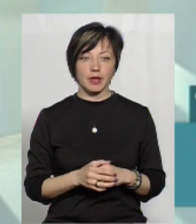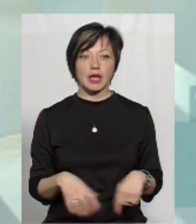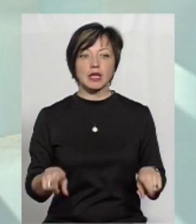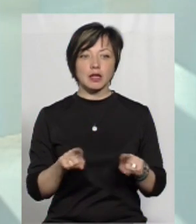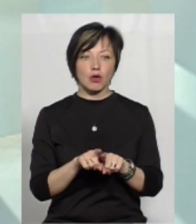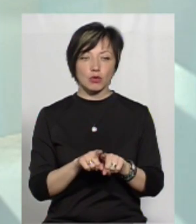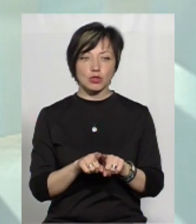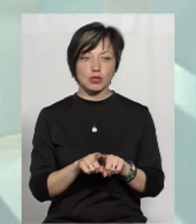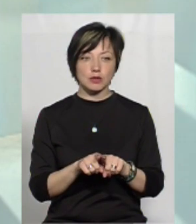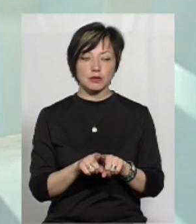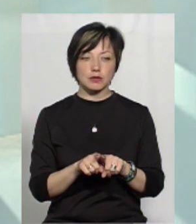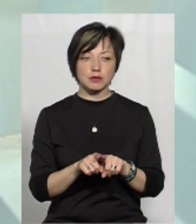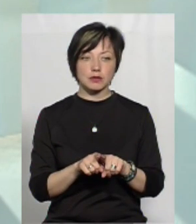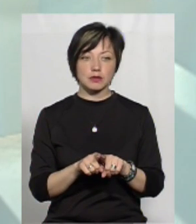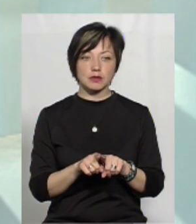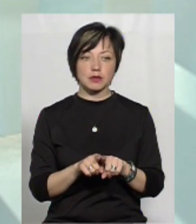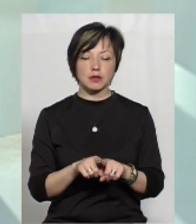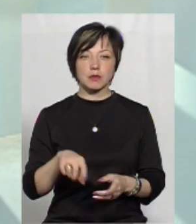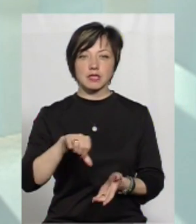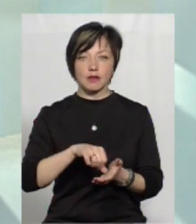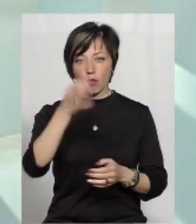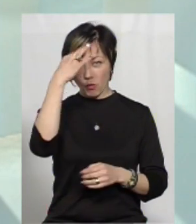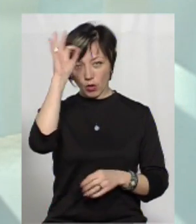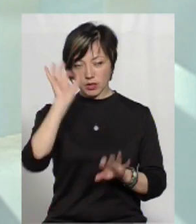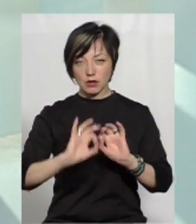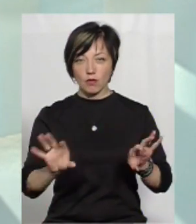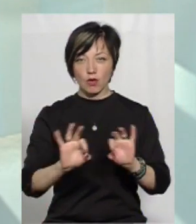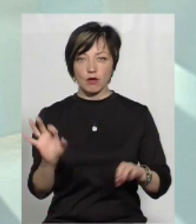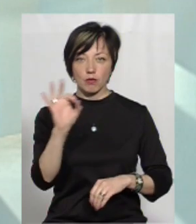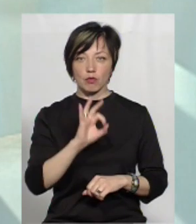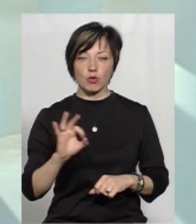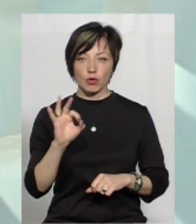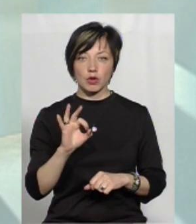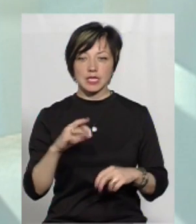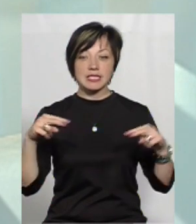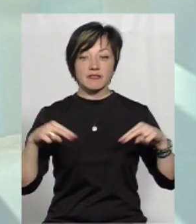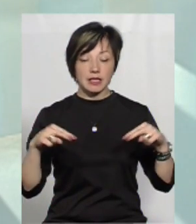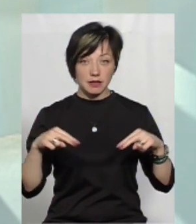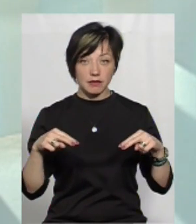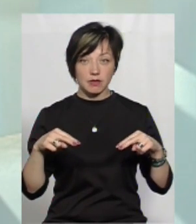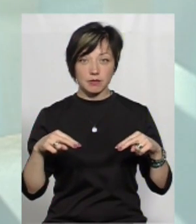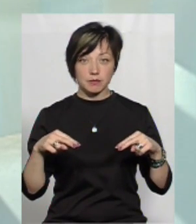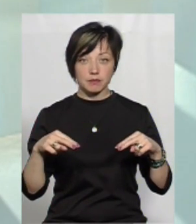також там представник поліції говорив про, свідків.